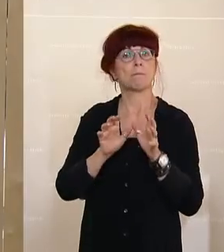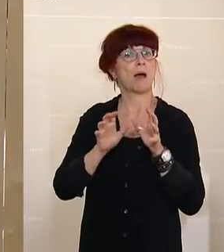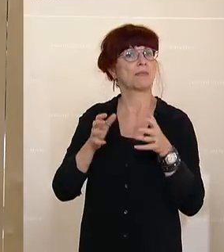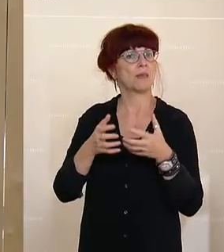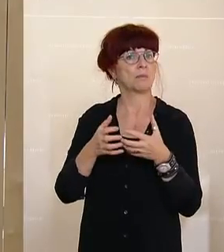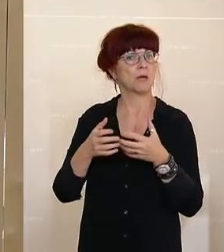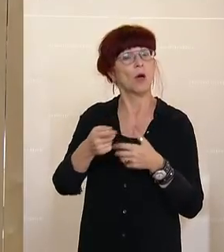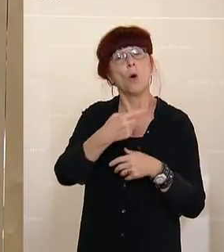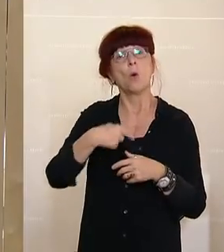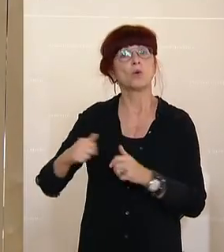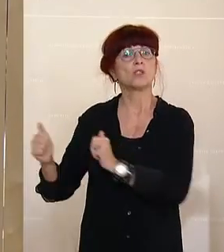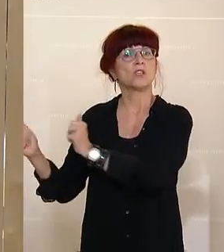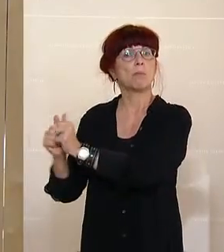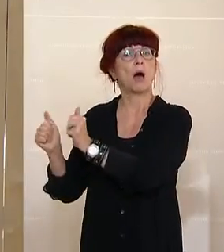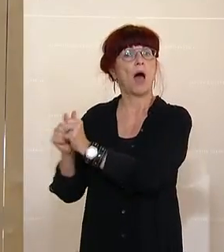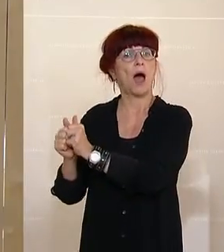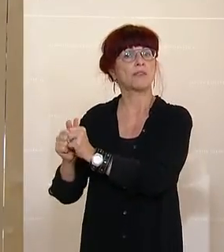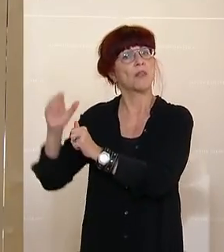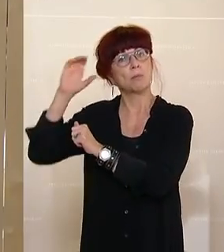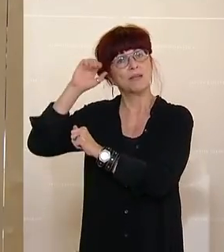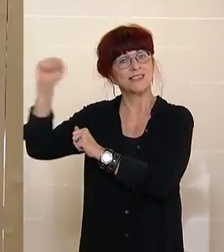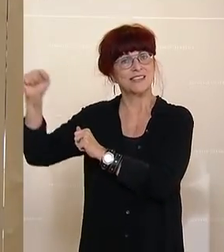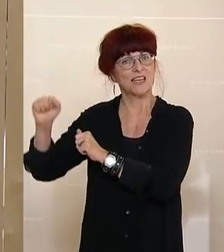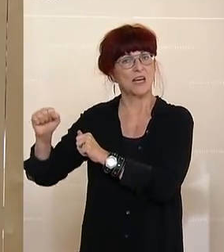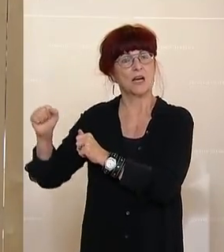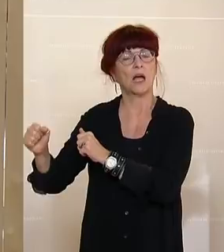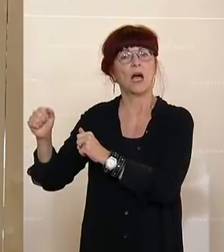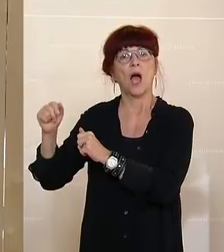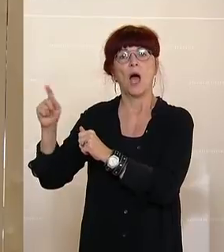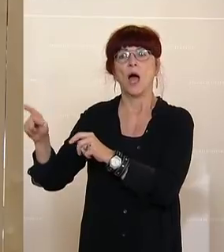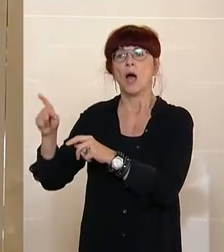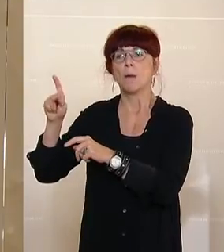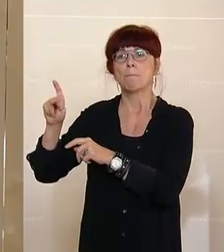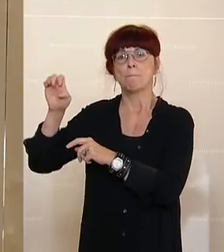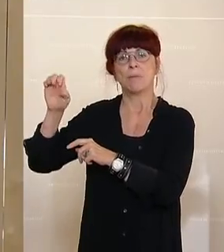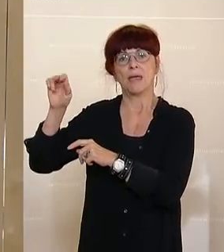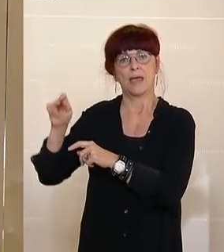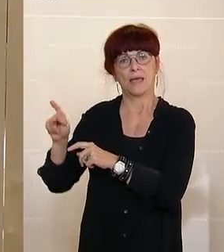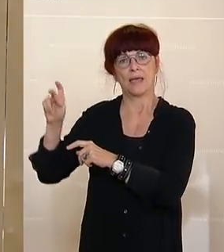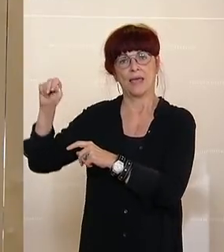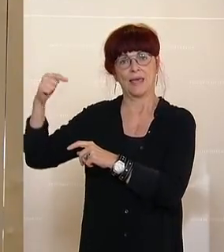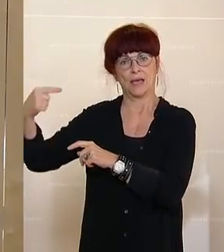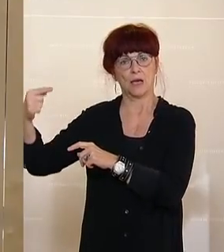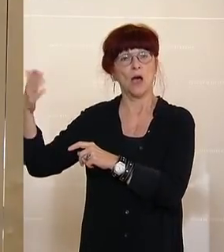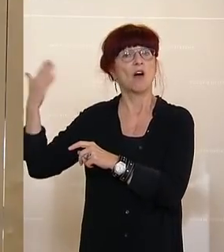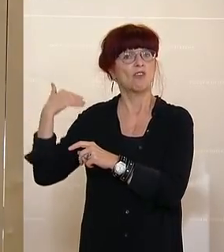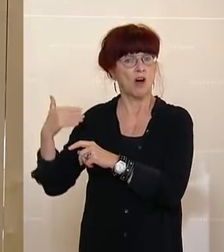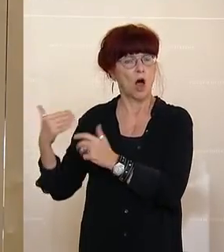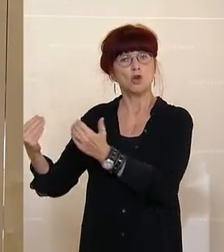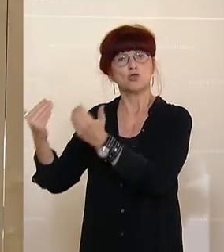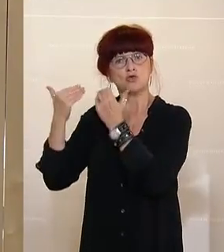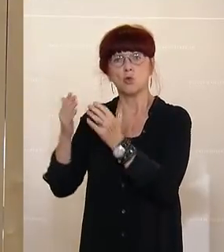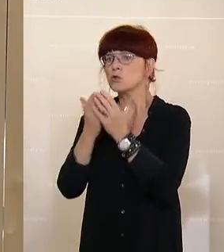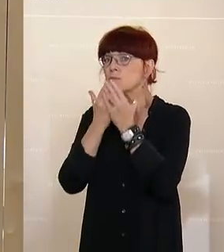Partnerbezirk in Peking eine große Ladung an Schussmasken erhalten. Diese konnten wir dann an